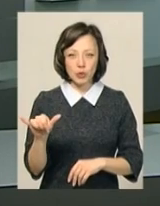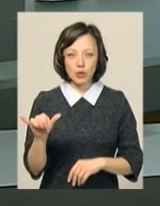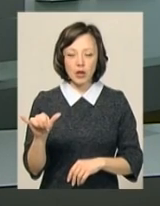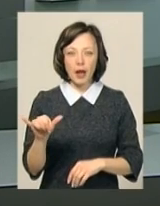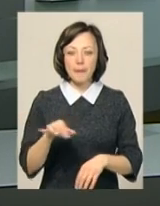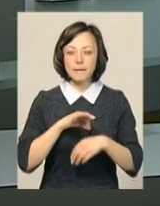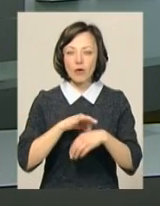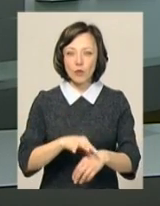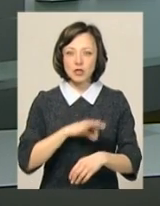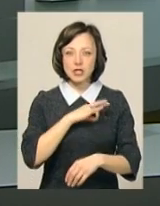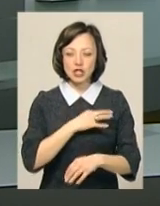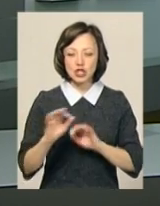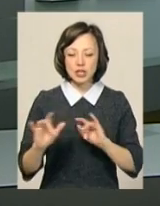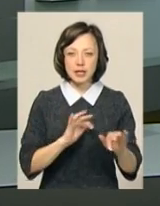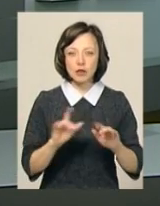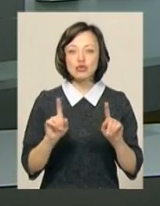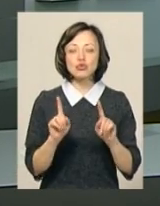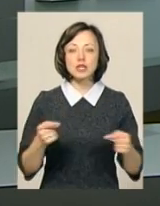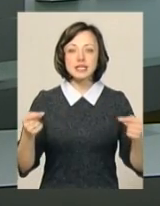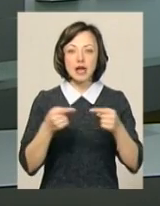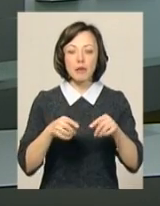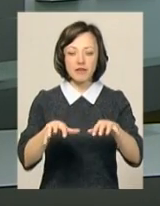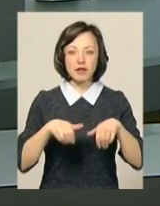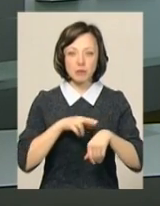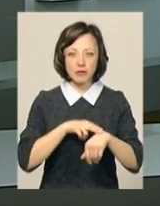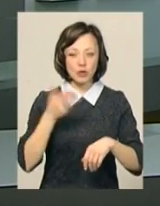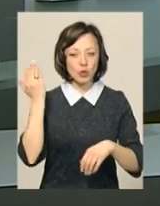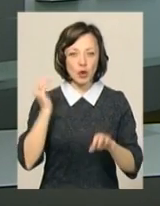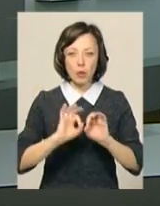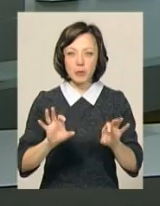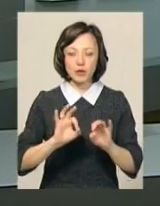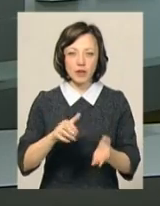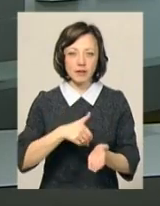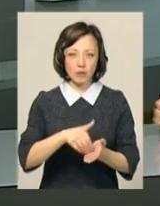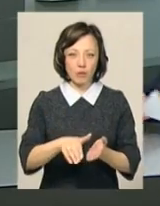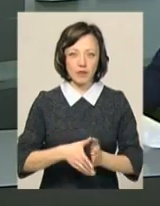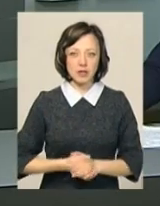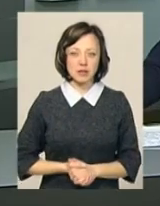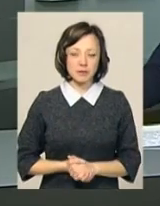проводили слідчі дії. Що саме вилучили правоохоронці, тоді коментувати відмовилися.